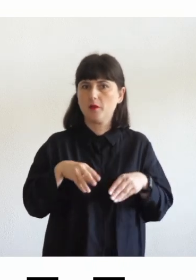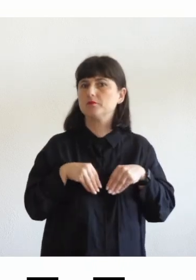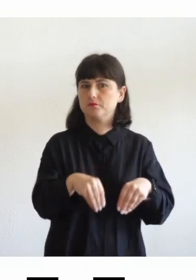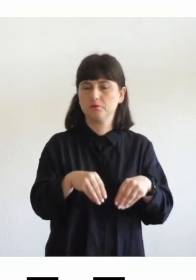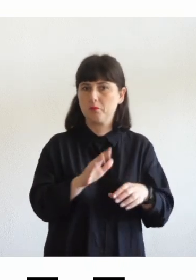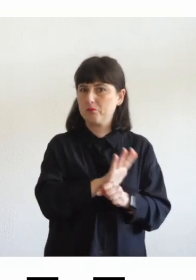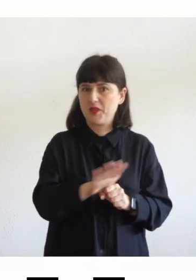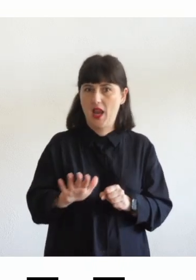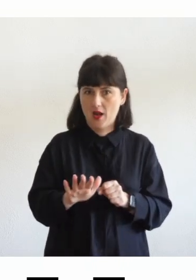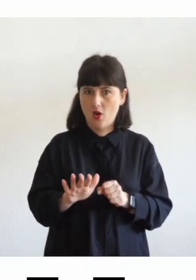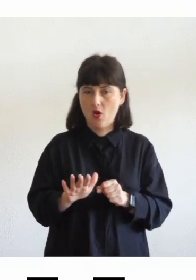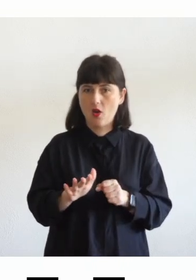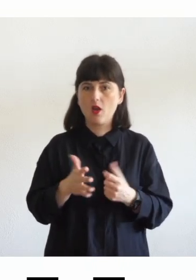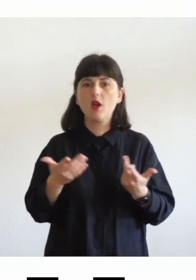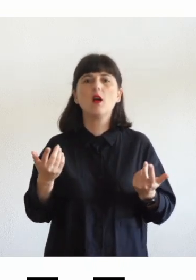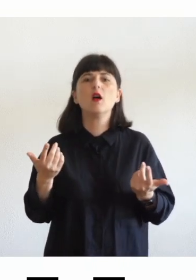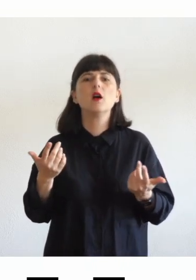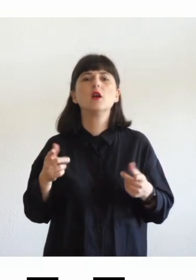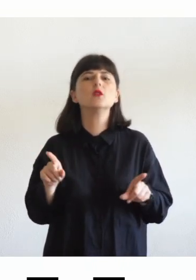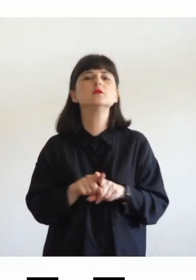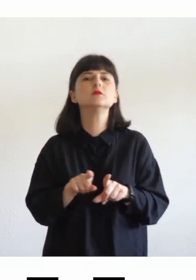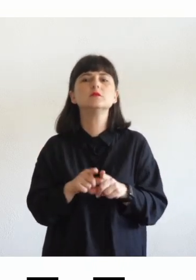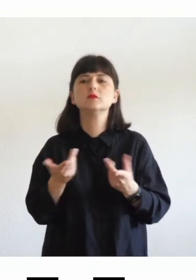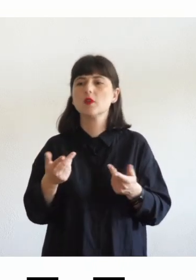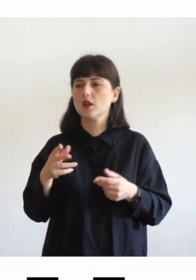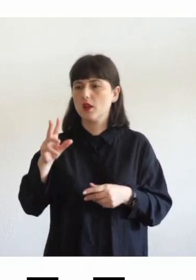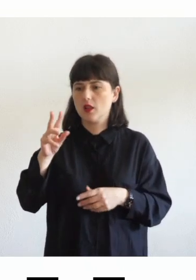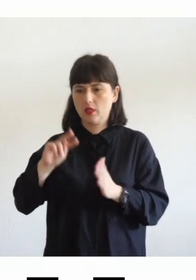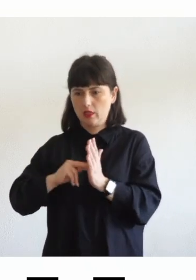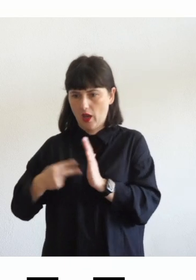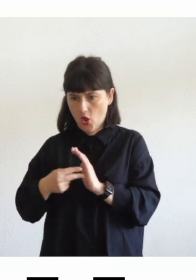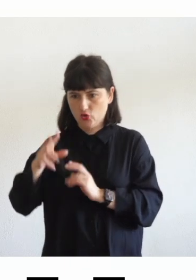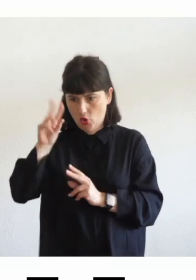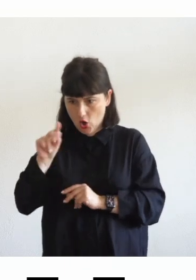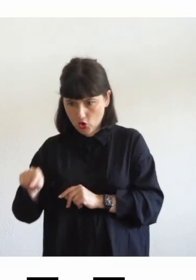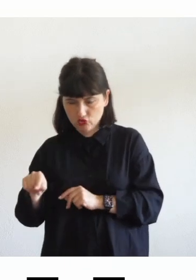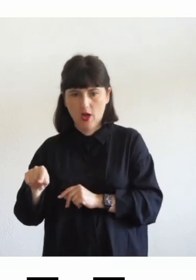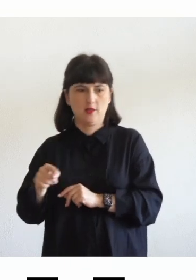comunicazione fra conoscenze tecniche e